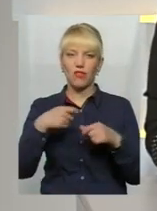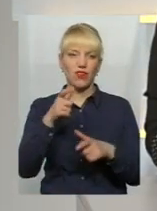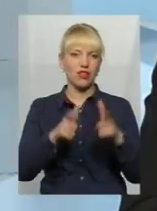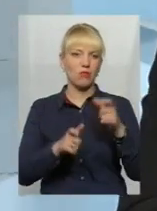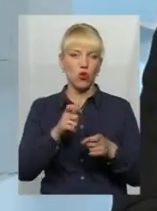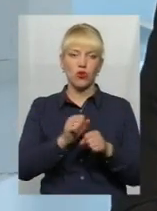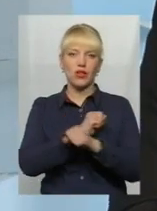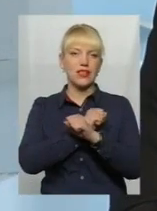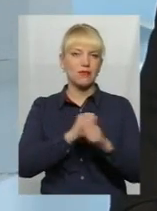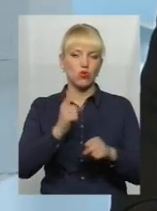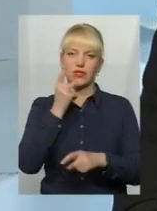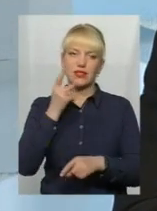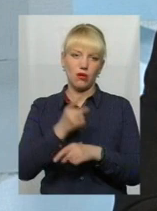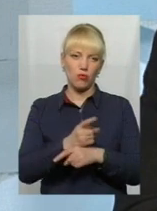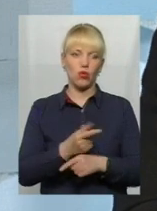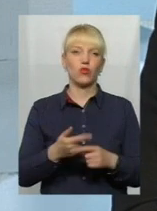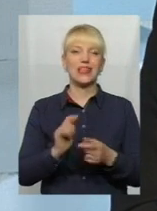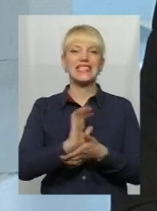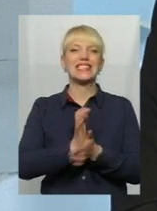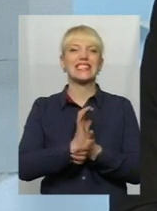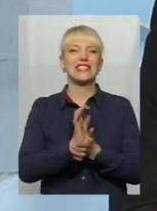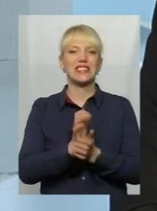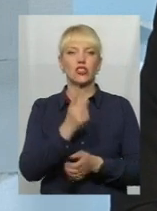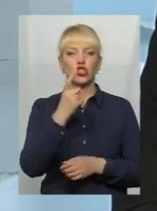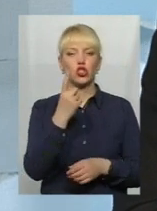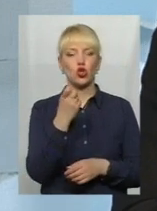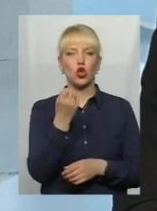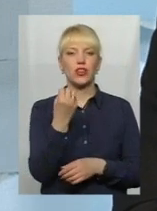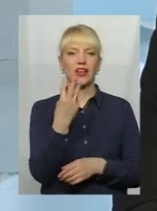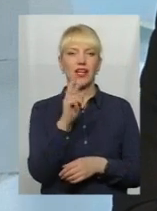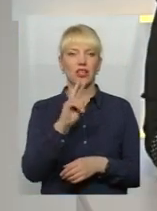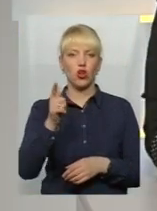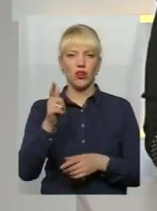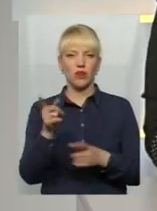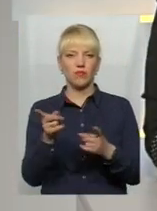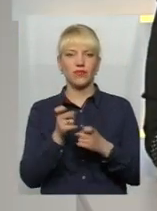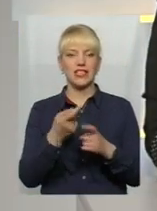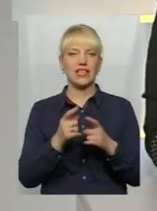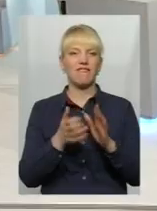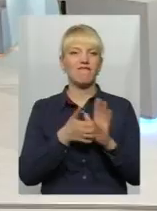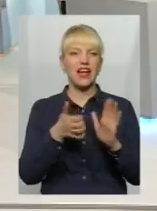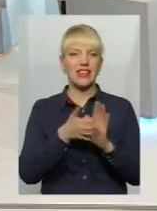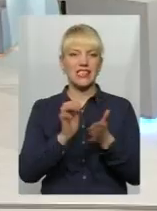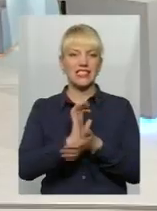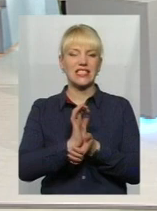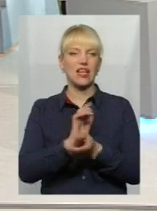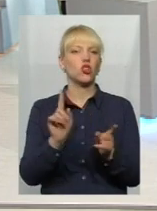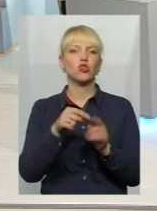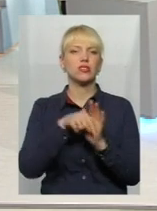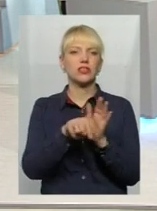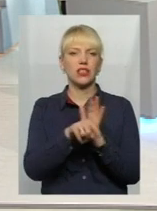Потім, вади сиру, 25 випадків, 113 кг вилучено. А шатка вади сиру? Вади сиру, є різні